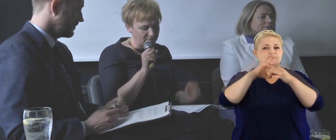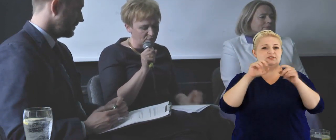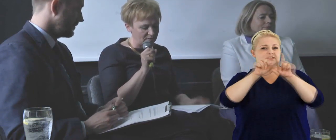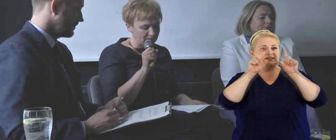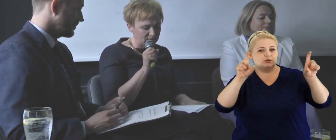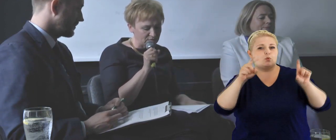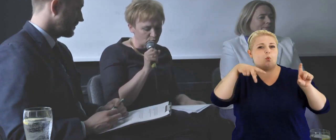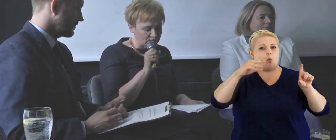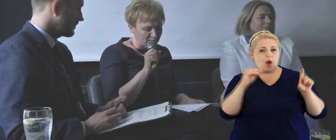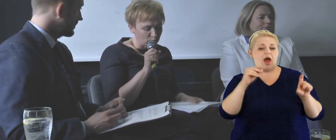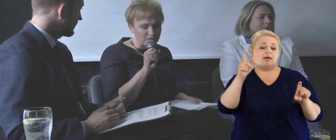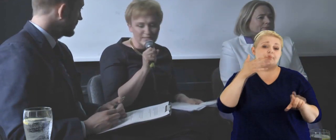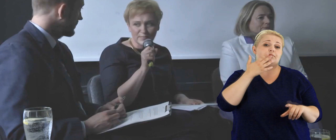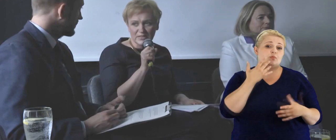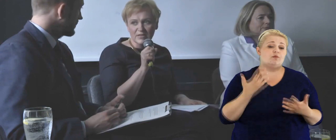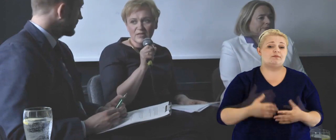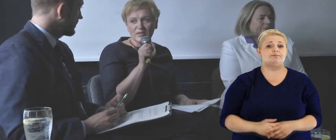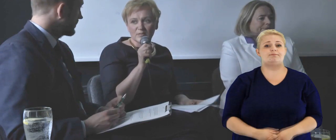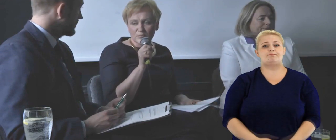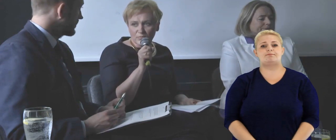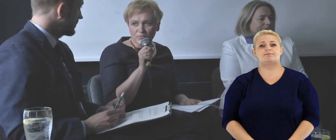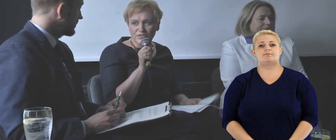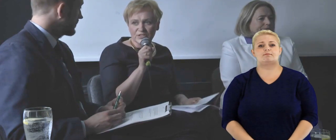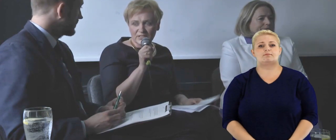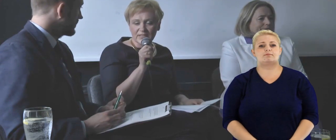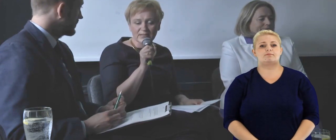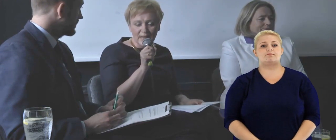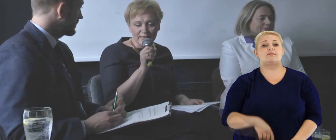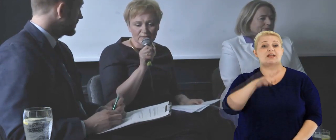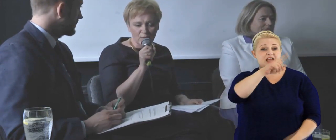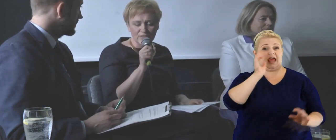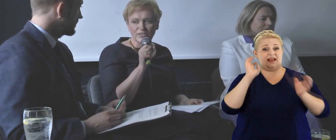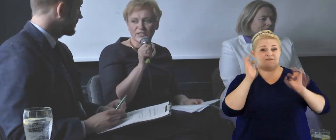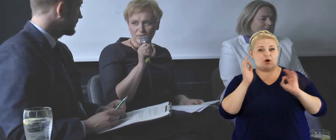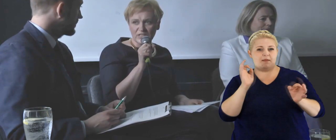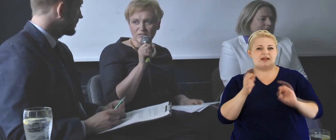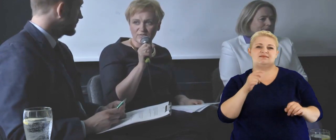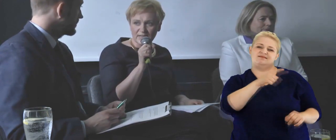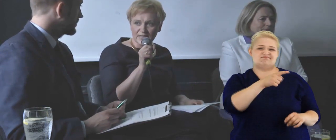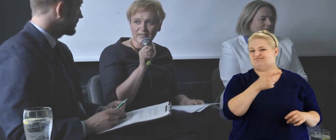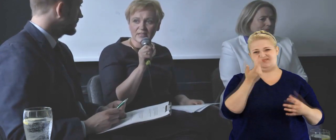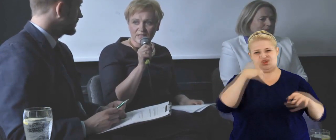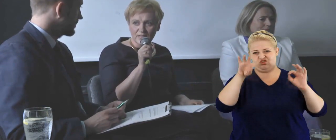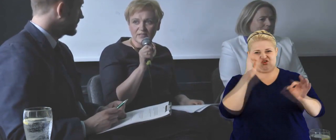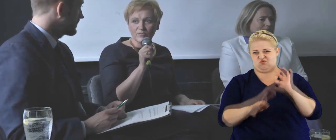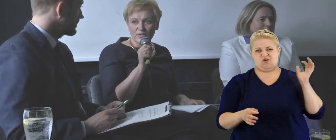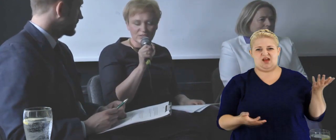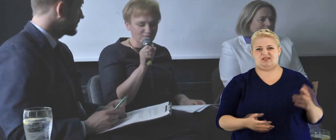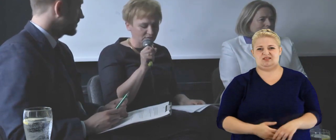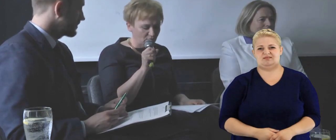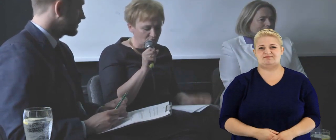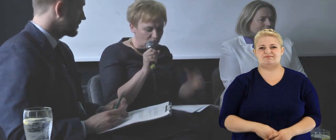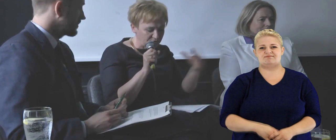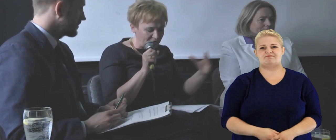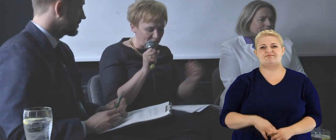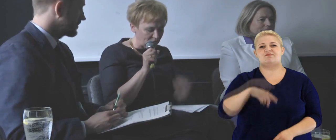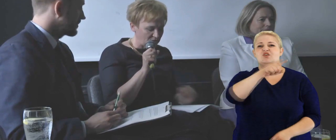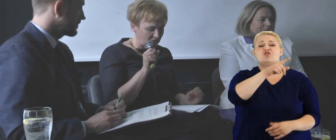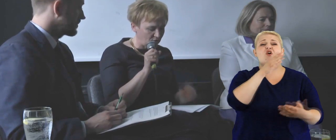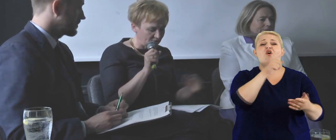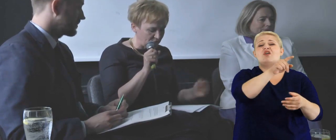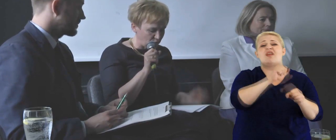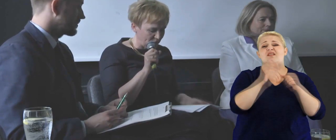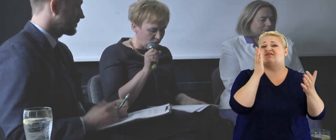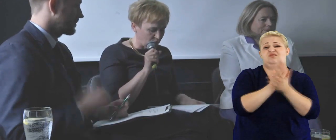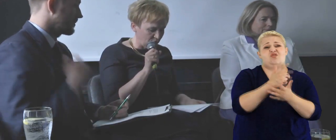niezwiązanych z instytucjami unijnymi mówi się, że te dane są raczej niedoszacowane i właściwie to co chwytamy